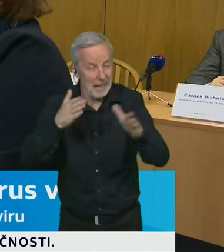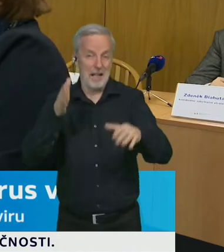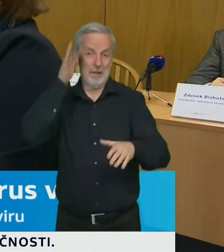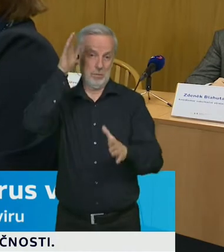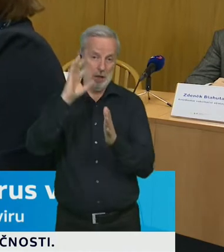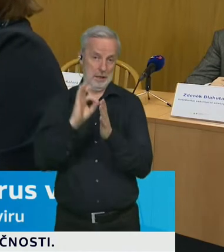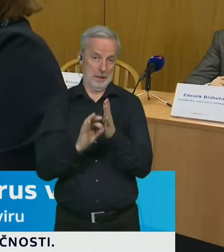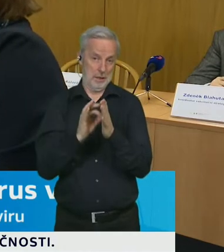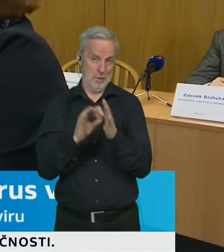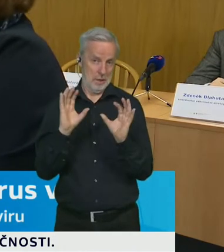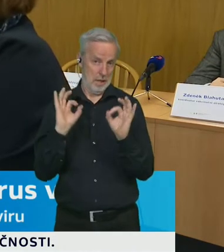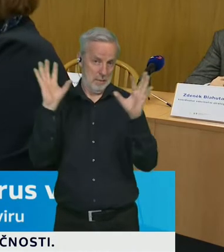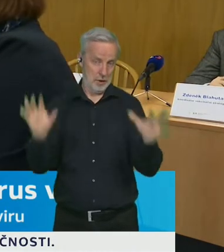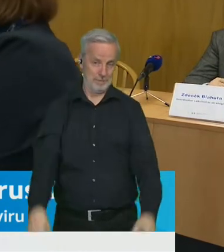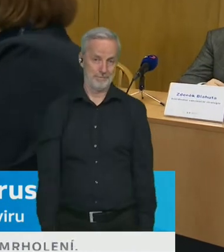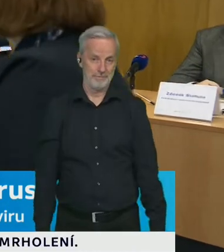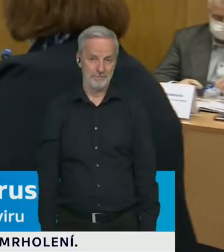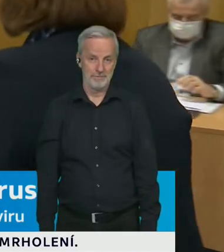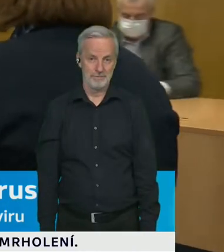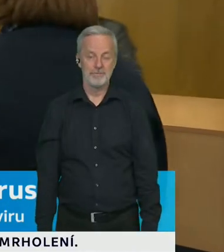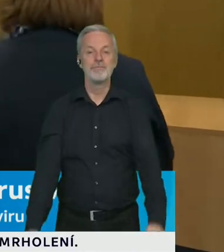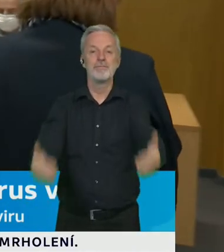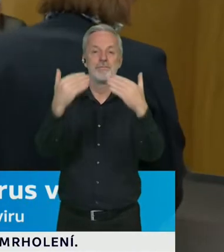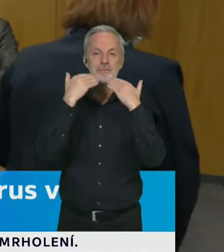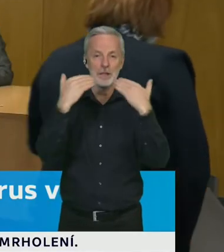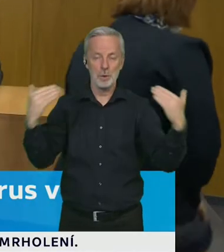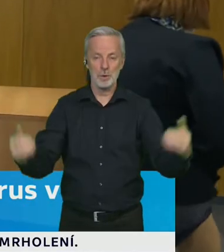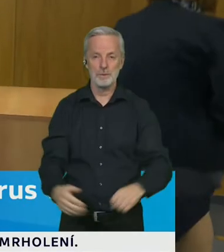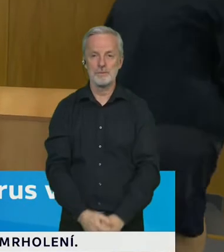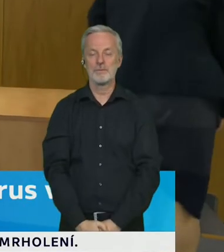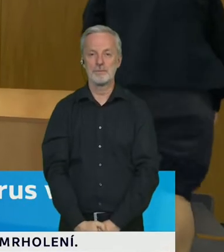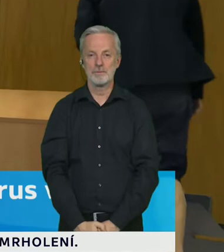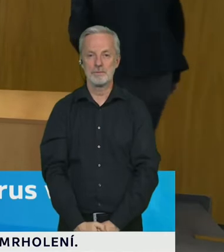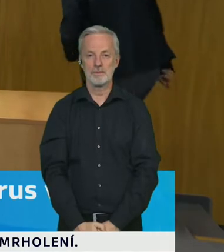věřím, že lepší. Děkuju. Děkuji, paní doktorce.